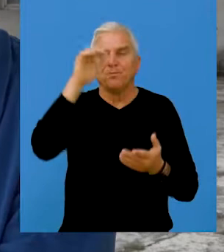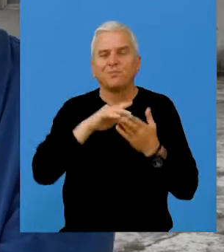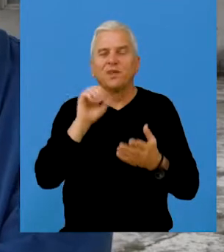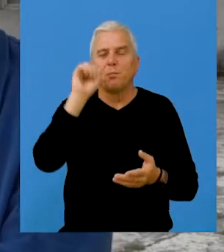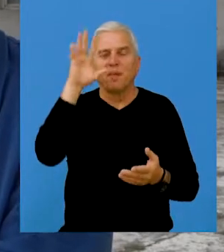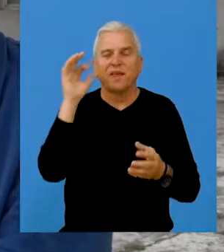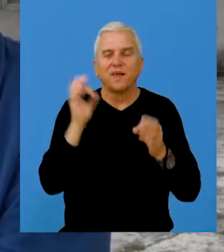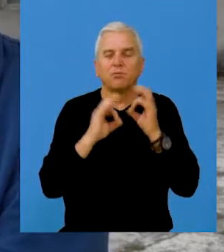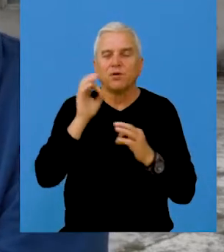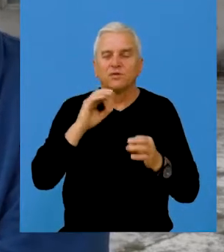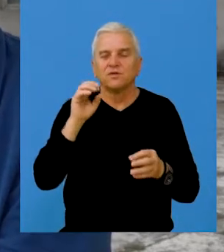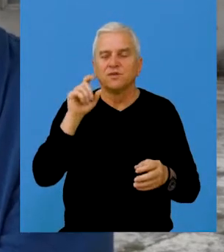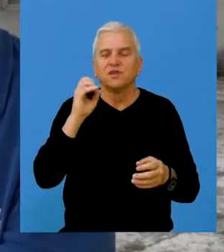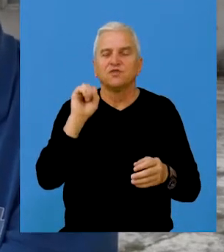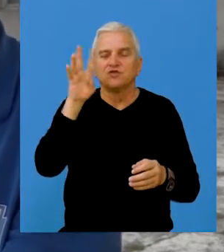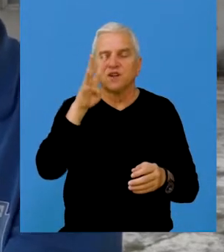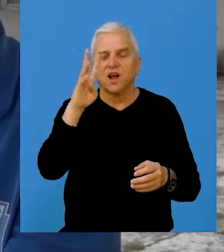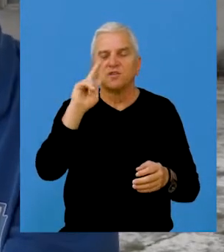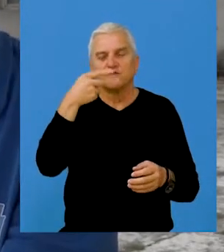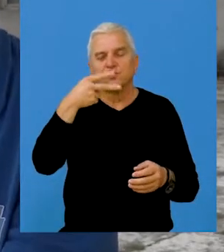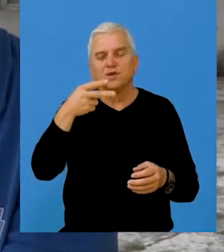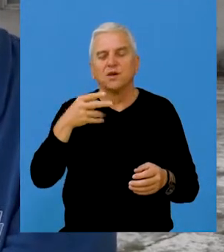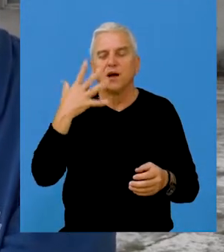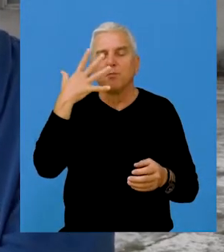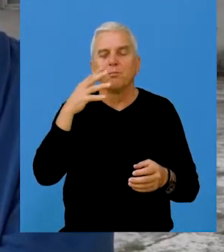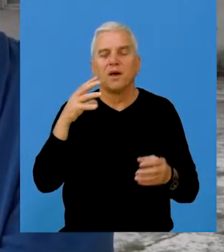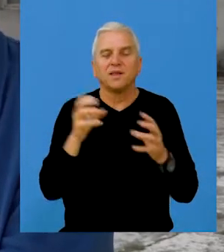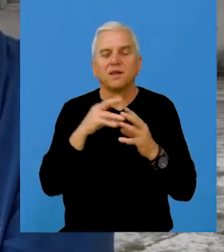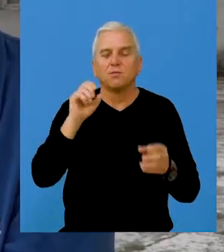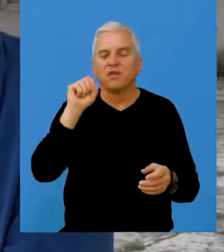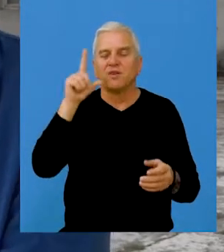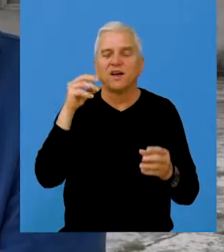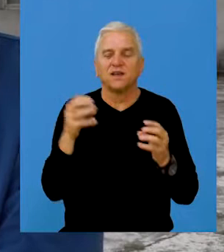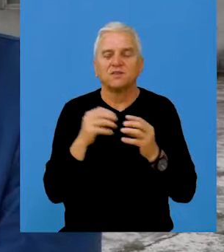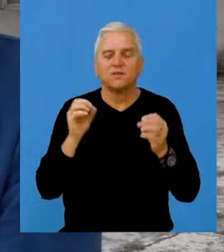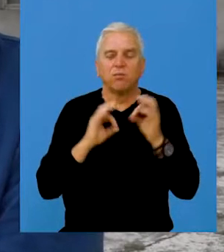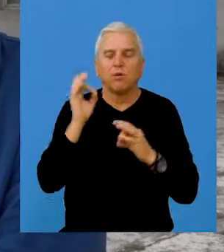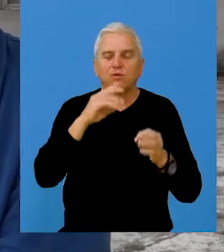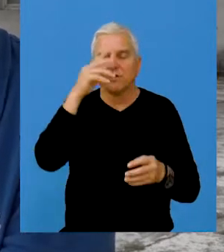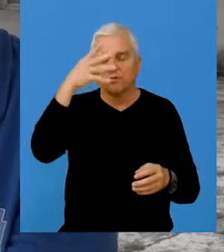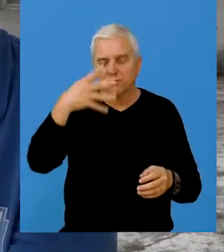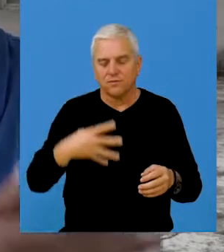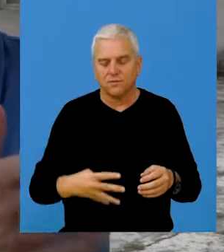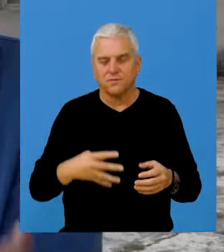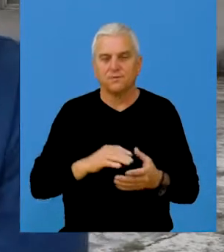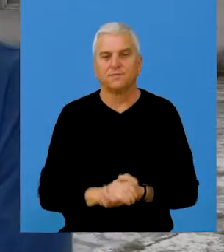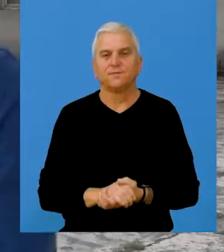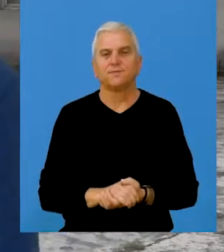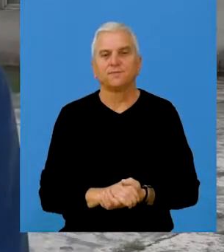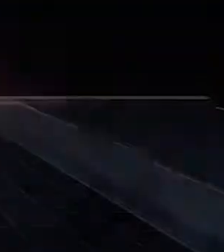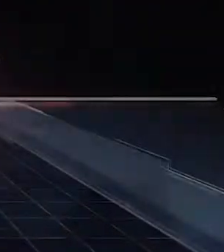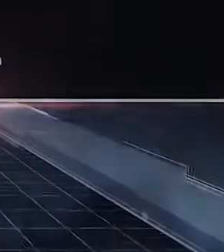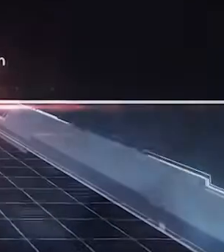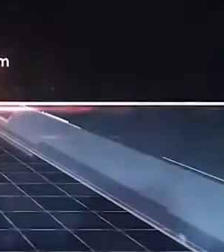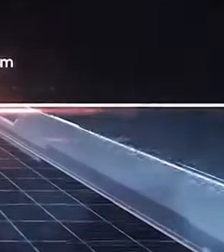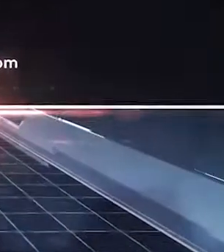prvak trenutno na tabeli ima 15 bodova, 14 drugi i pet ekipa sa 12 bodova na drugom, trećom, četvrtom i petom